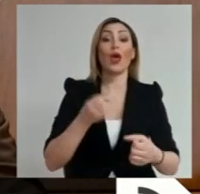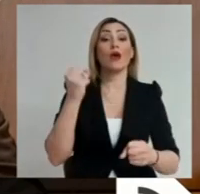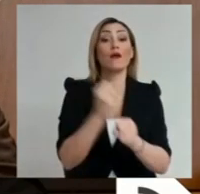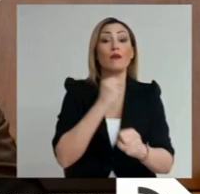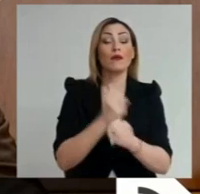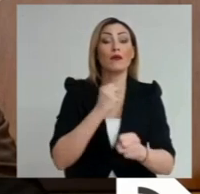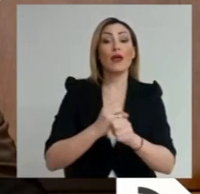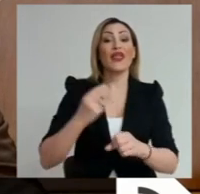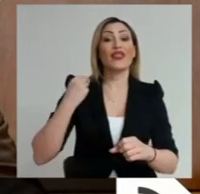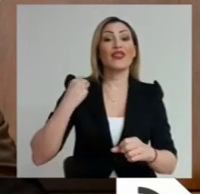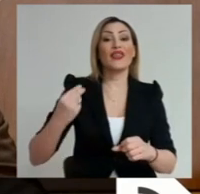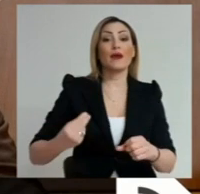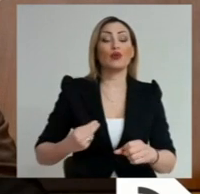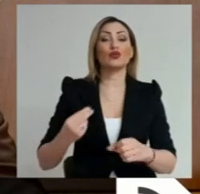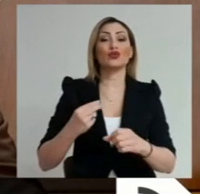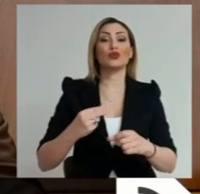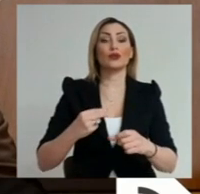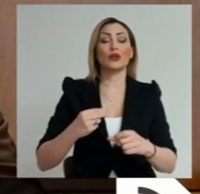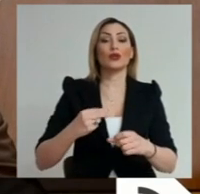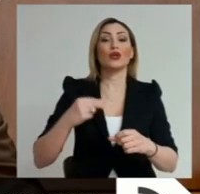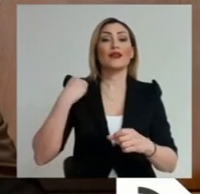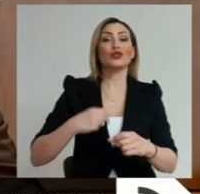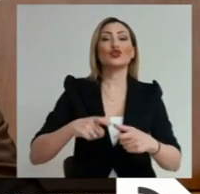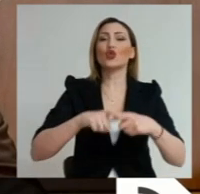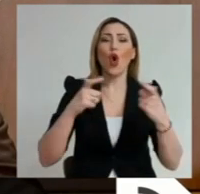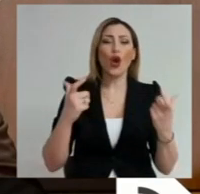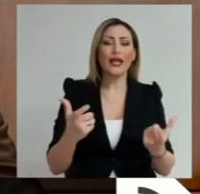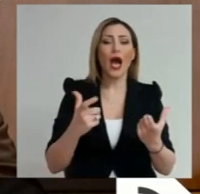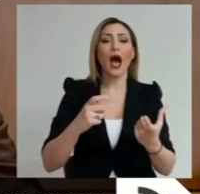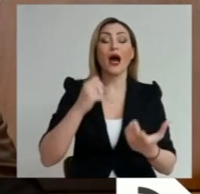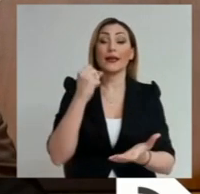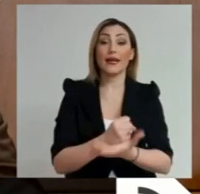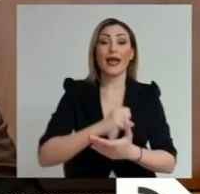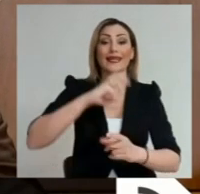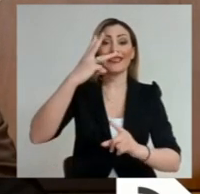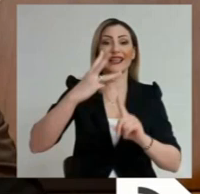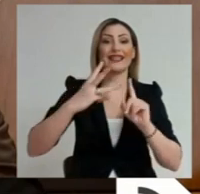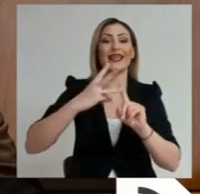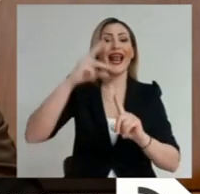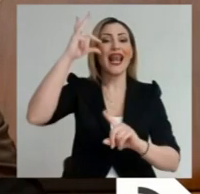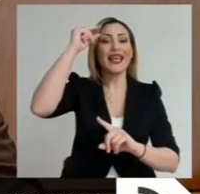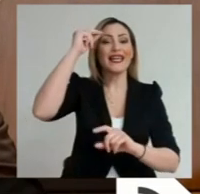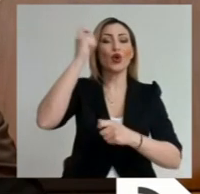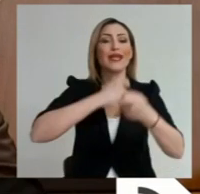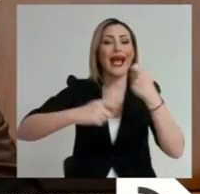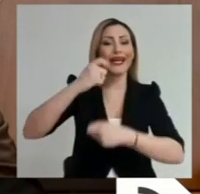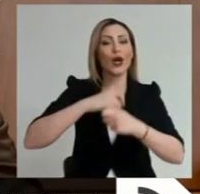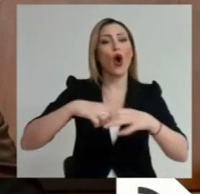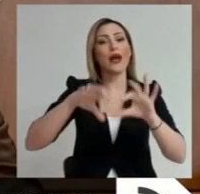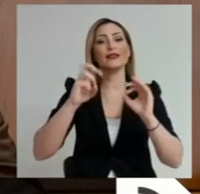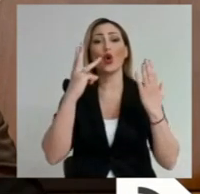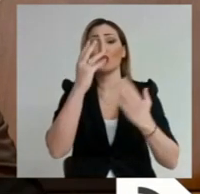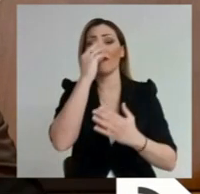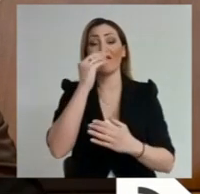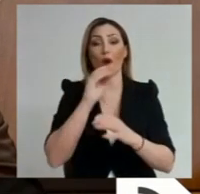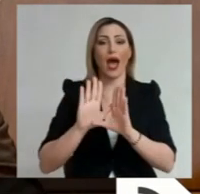δημόσιων και ιδιωτικών δημοτικών σχολείων και της τρίτης τάξης λυκείων και τεχνικών σχολών. Επαναλειτουργία